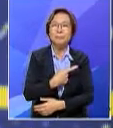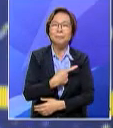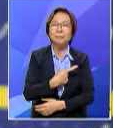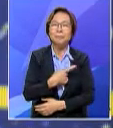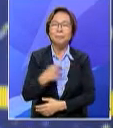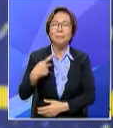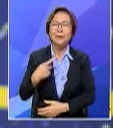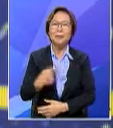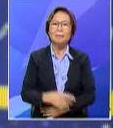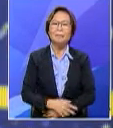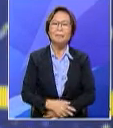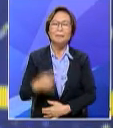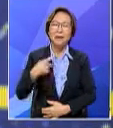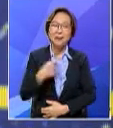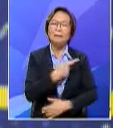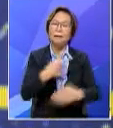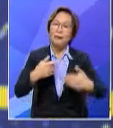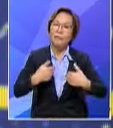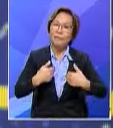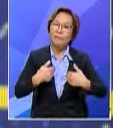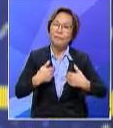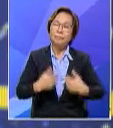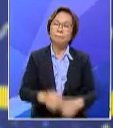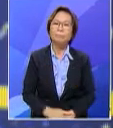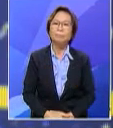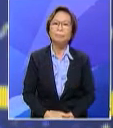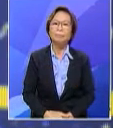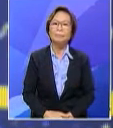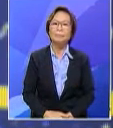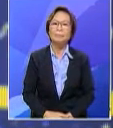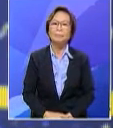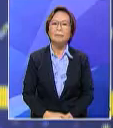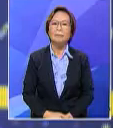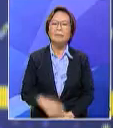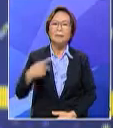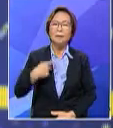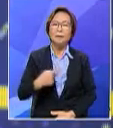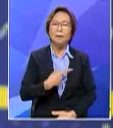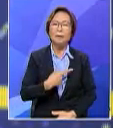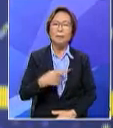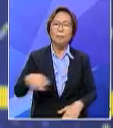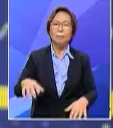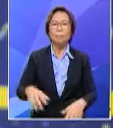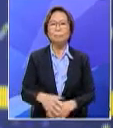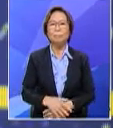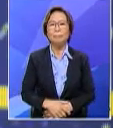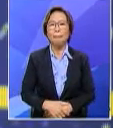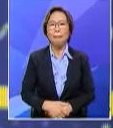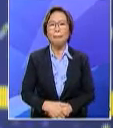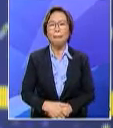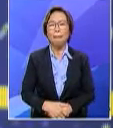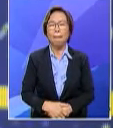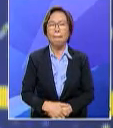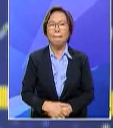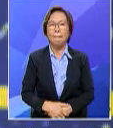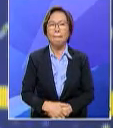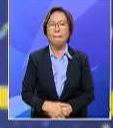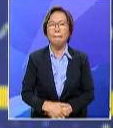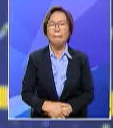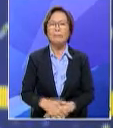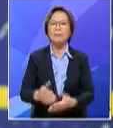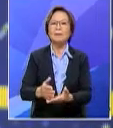apa ini mengadakan satu pembahagi pembahagi antara